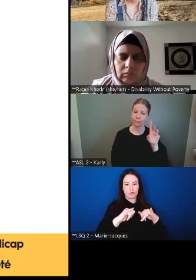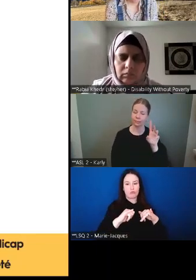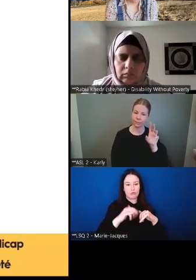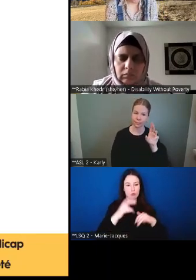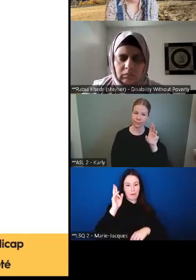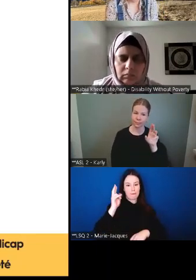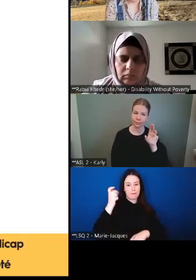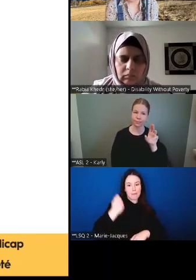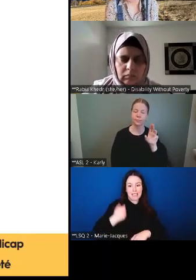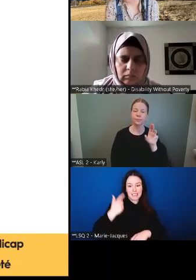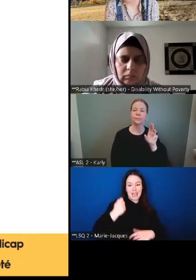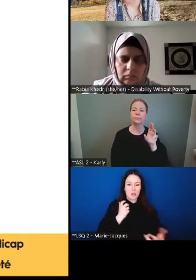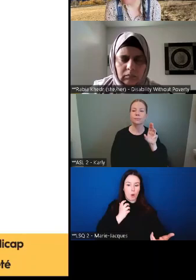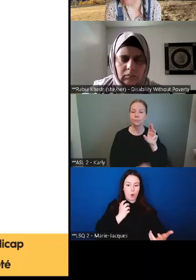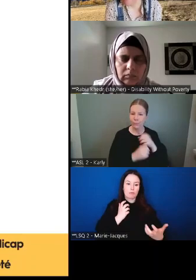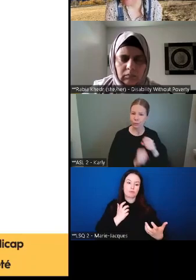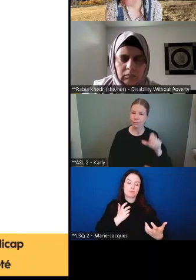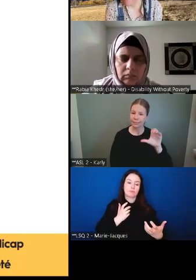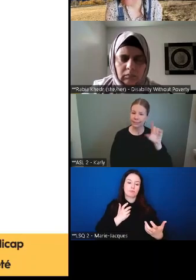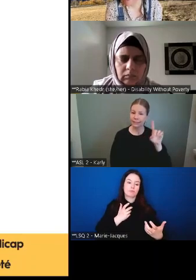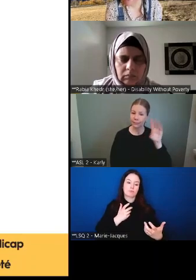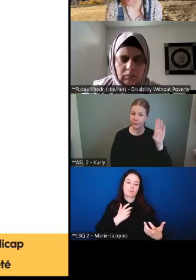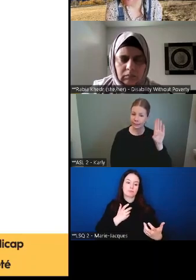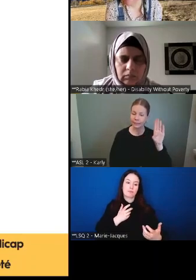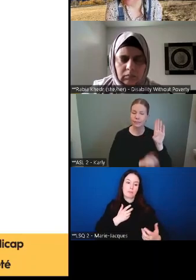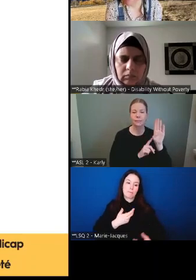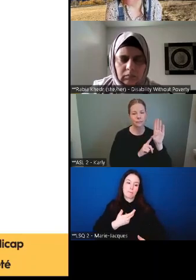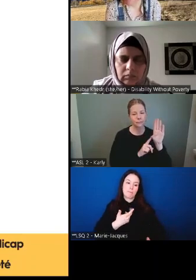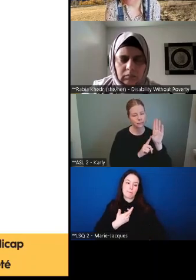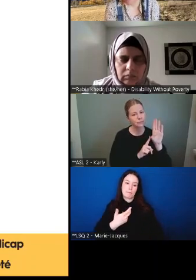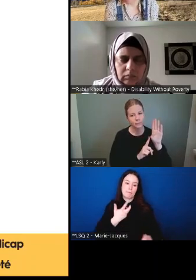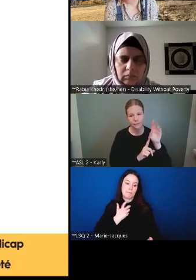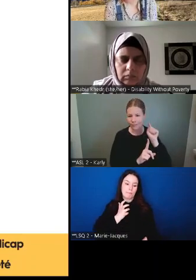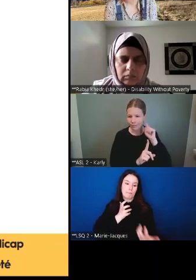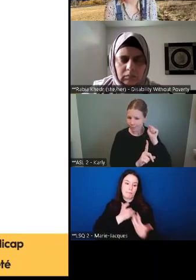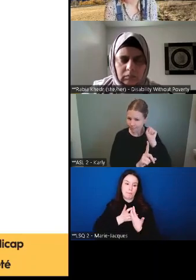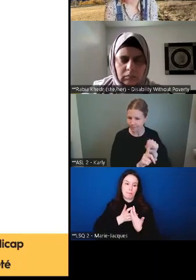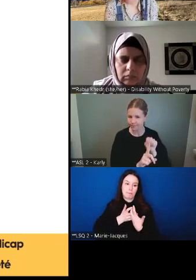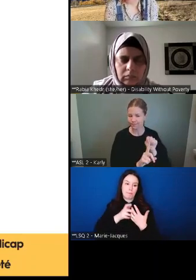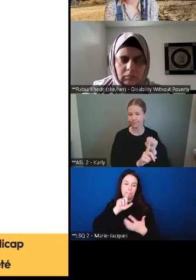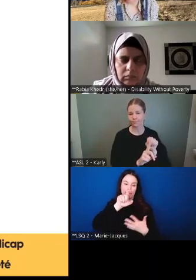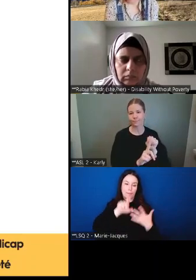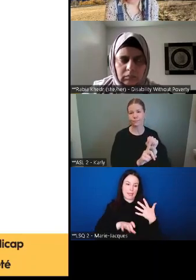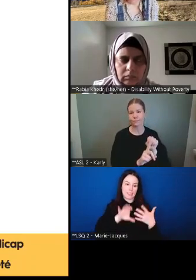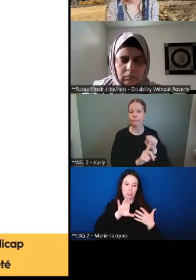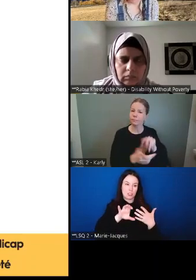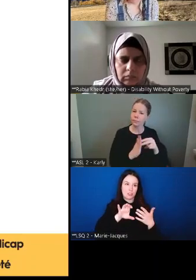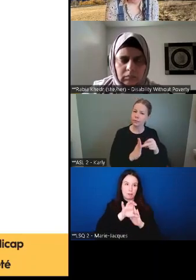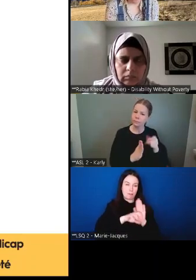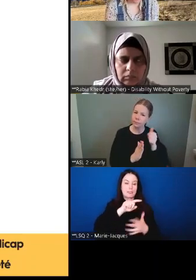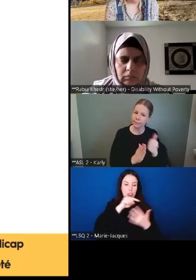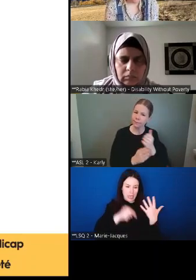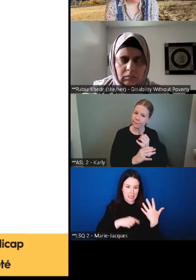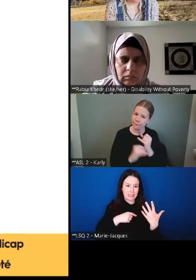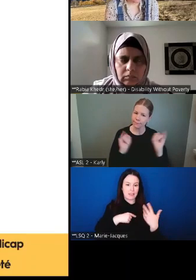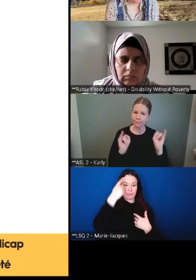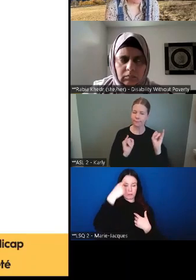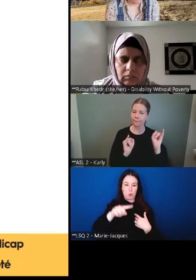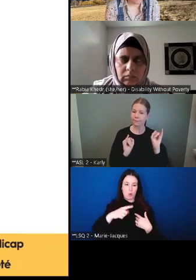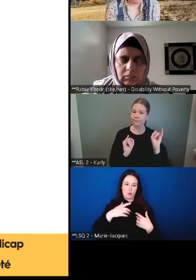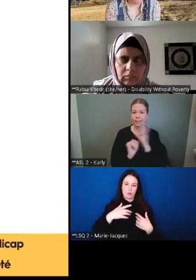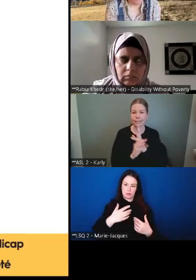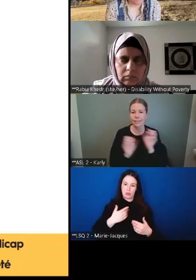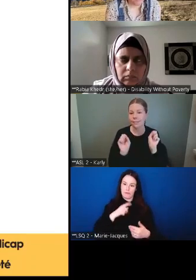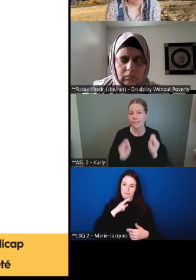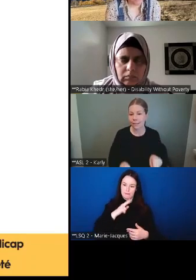personnalisées afin d'offrir un accès à la dignité et à la sécurité parce que